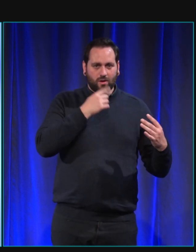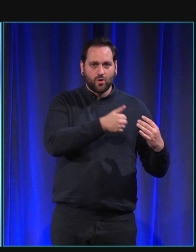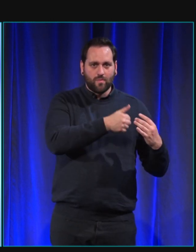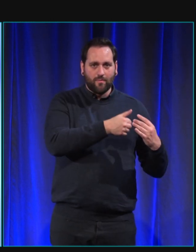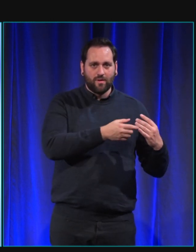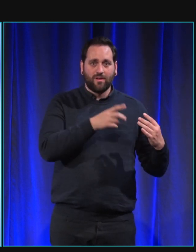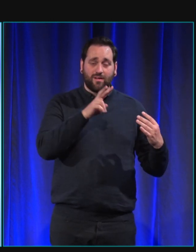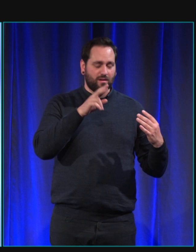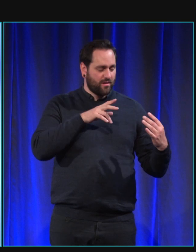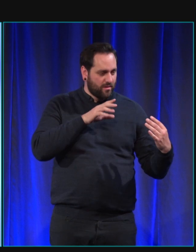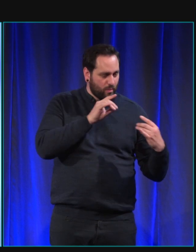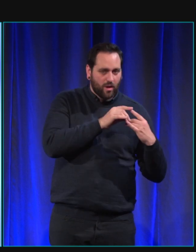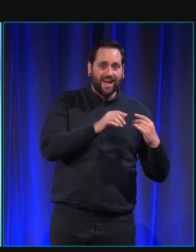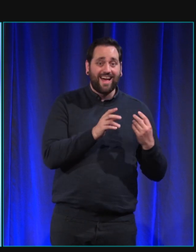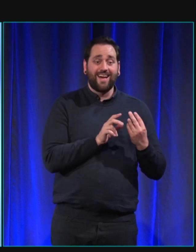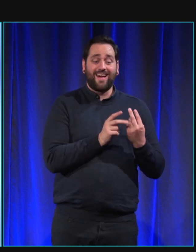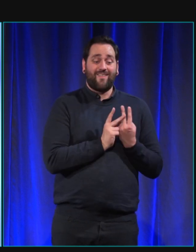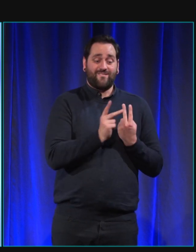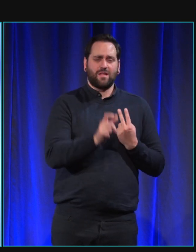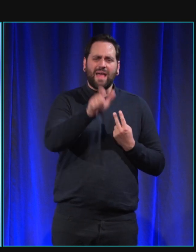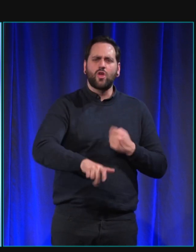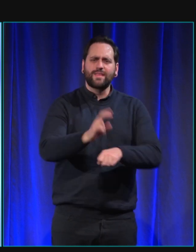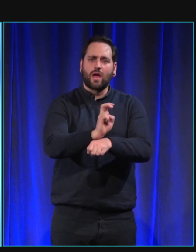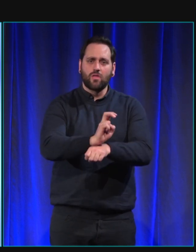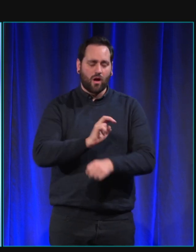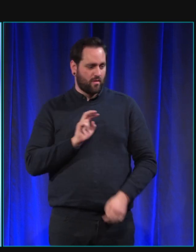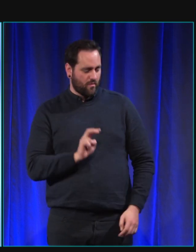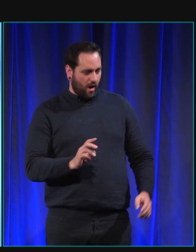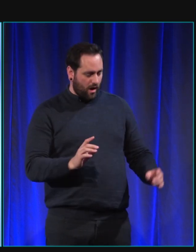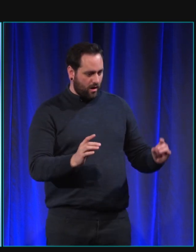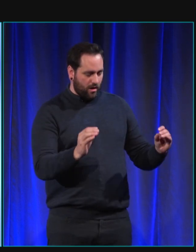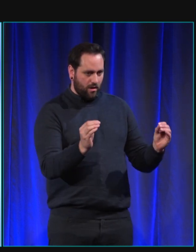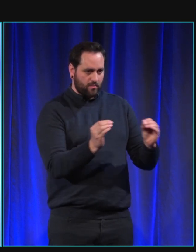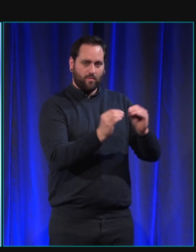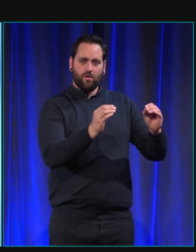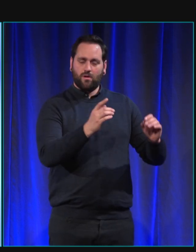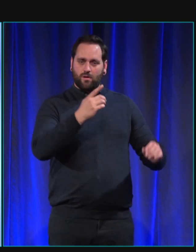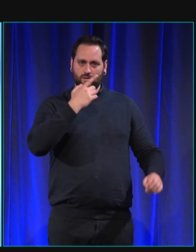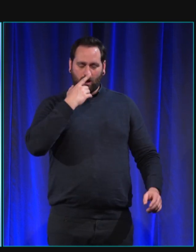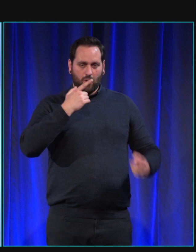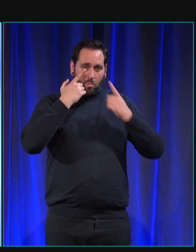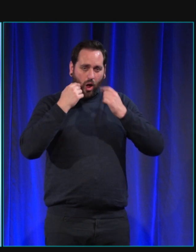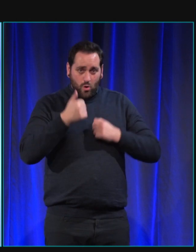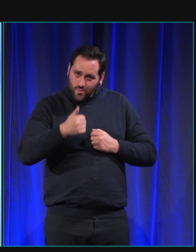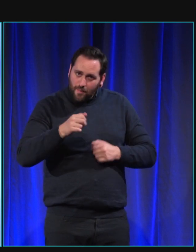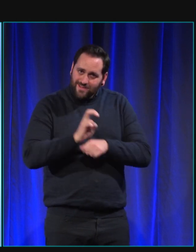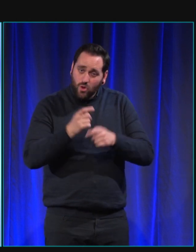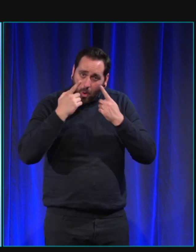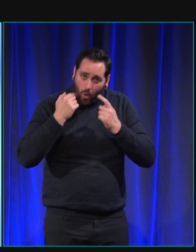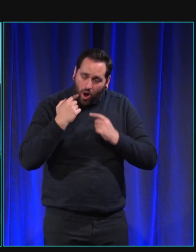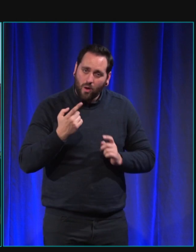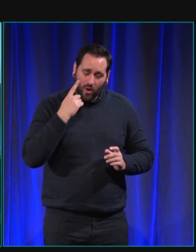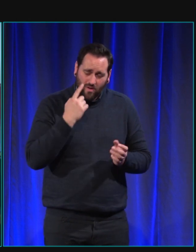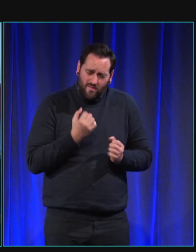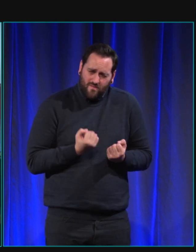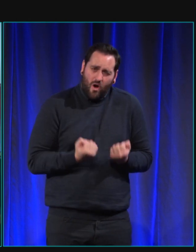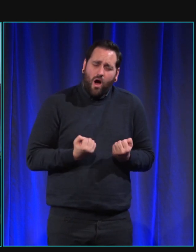pleurer son éduc donc ça a été quelque chose de très fort donc on a fait 15 jours de stage moi j'étais